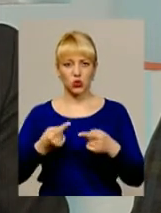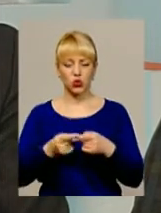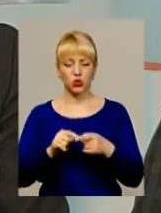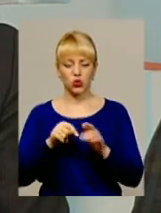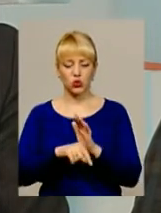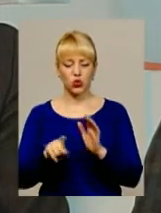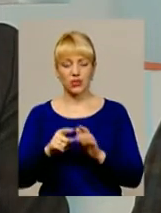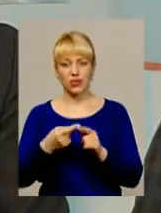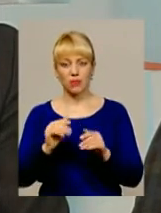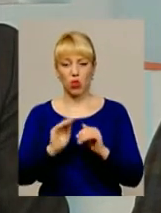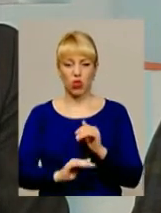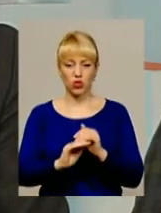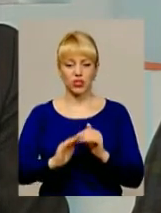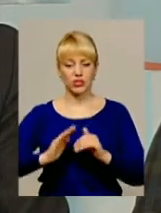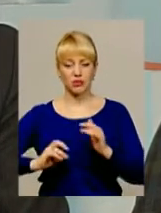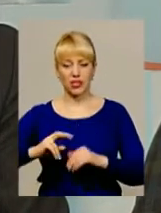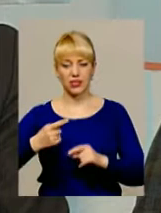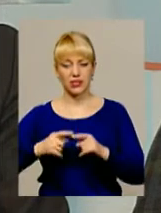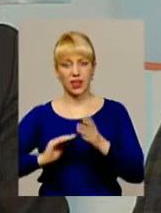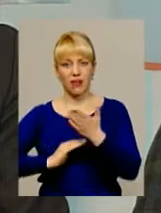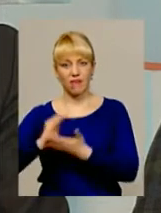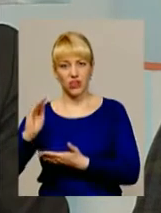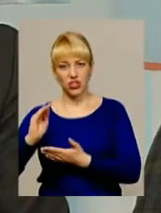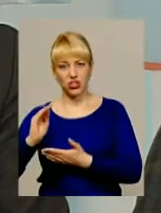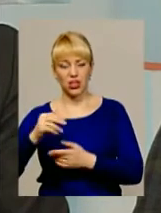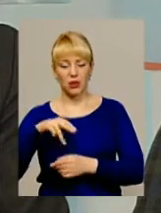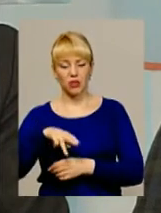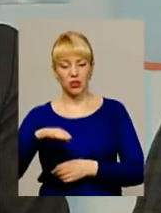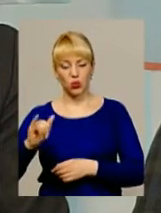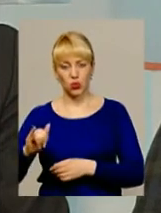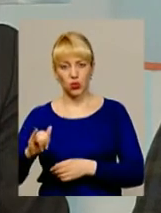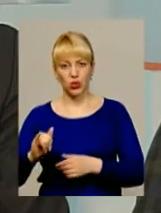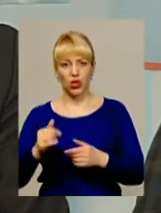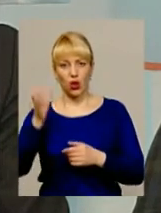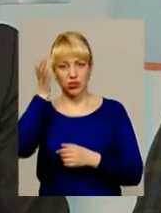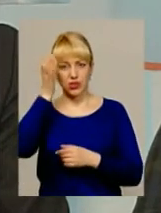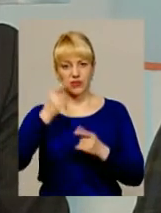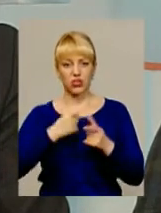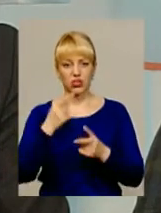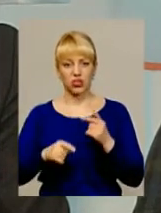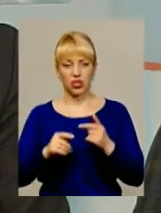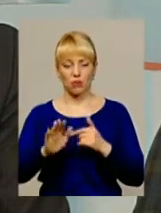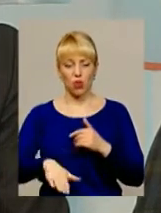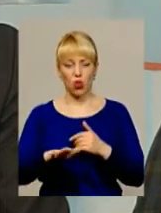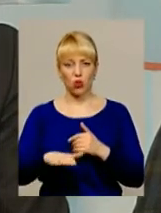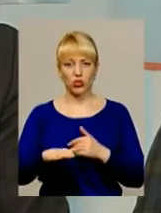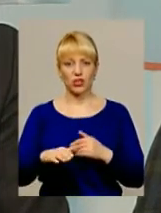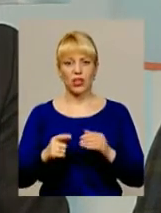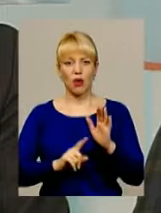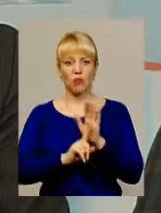то що ж це молодший спеціаліст, це вищий ступінь професійно-технічної освіти, чи молодший спеціаліст – це